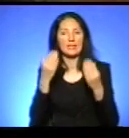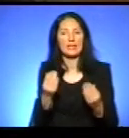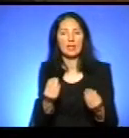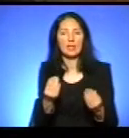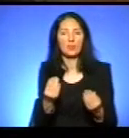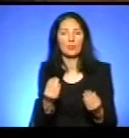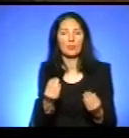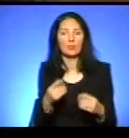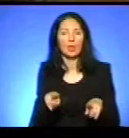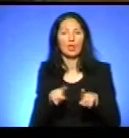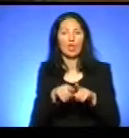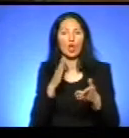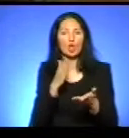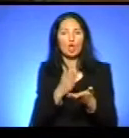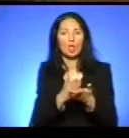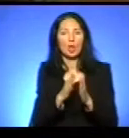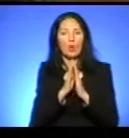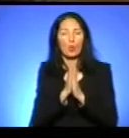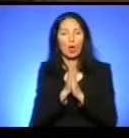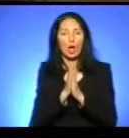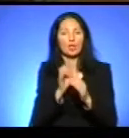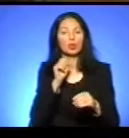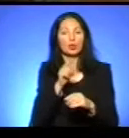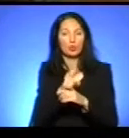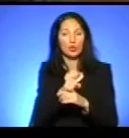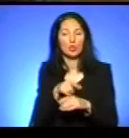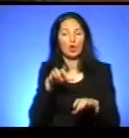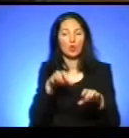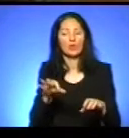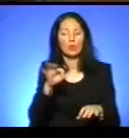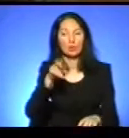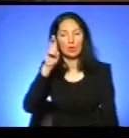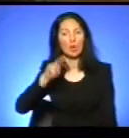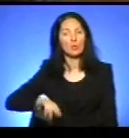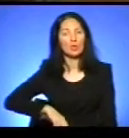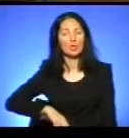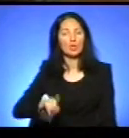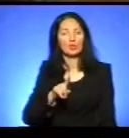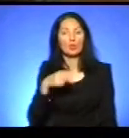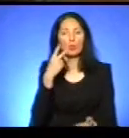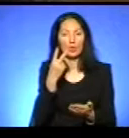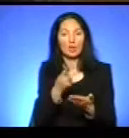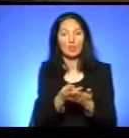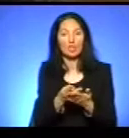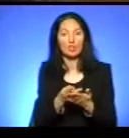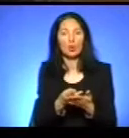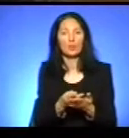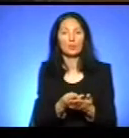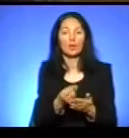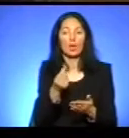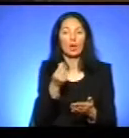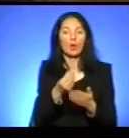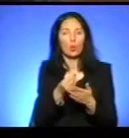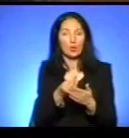також є прохання і доручення голови обласної державної адміністрації, що передбачення відповідних коштів. Ми